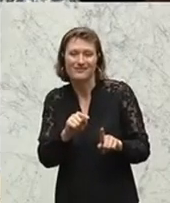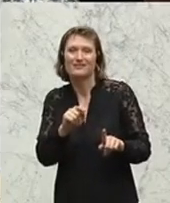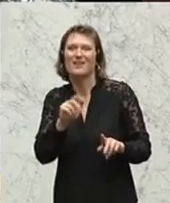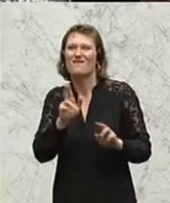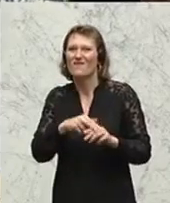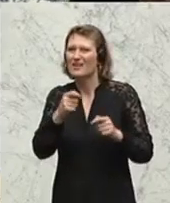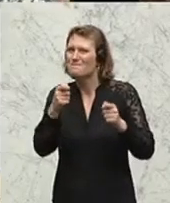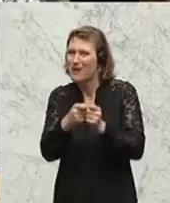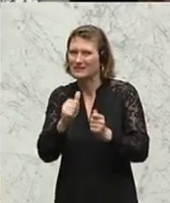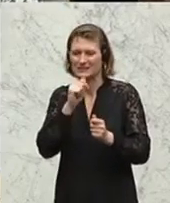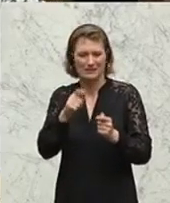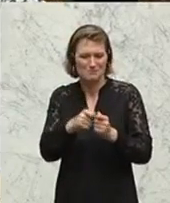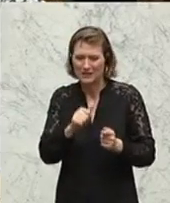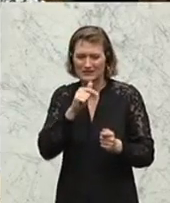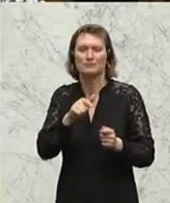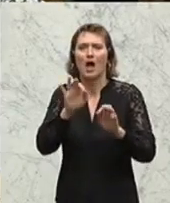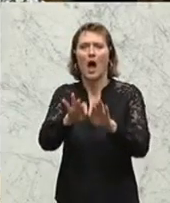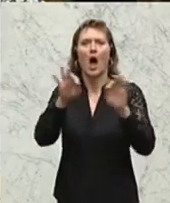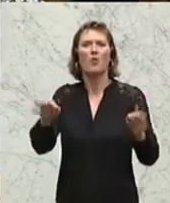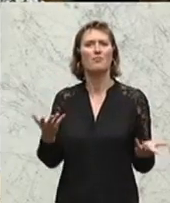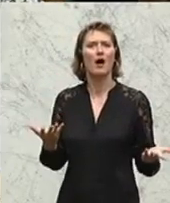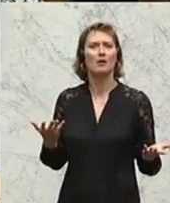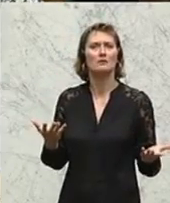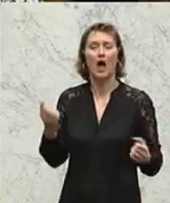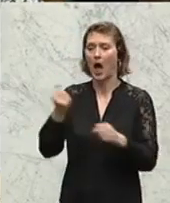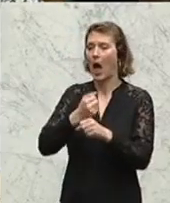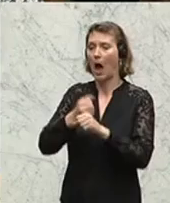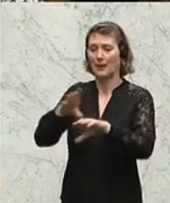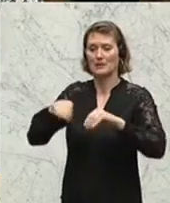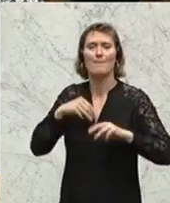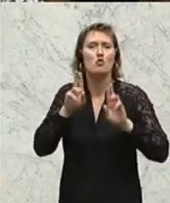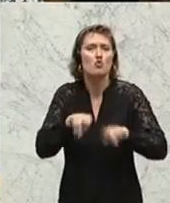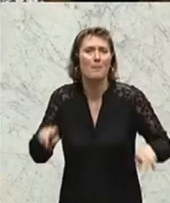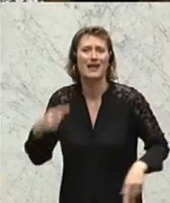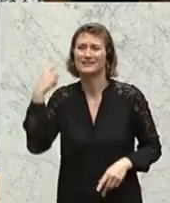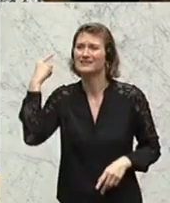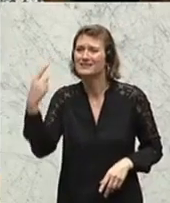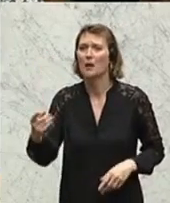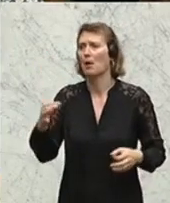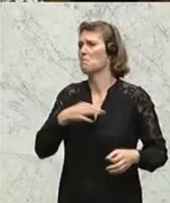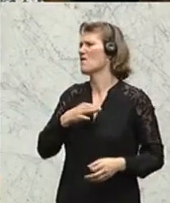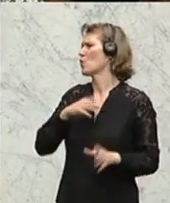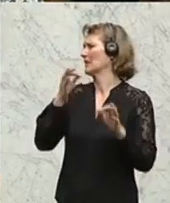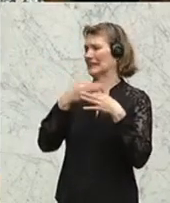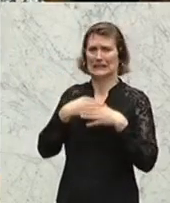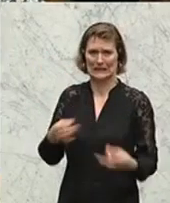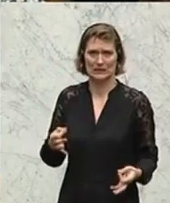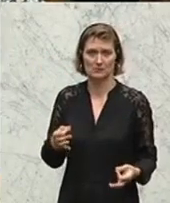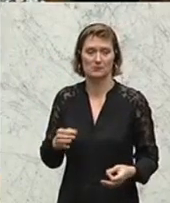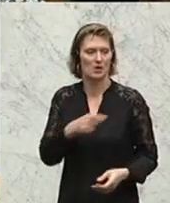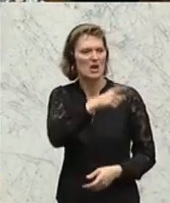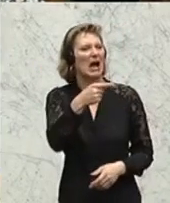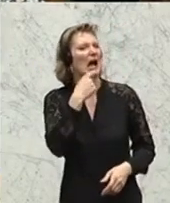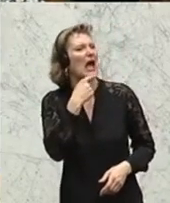Ungereimtheiten vorzugehen, wenn ein normaler Arbeitnehmer dem OSO gezogen wird, der hat überhaupt nichts zu befürchten. Sie stellen das so dar,